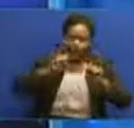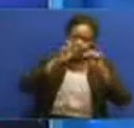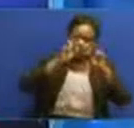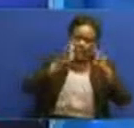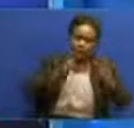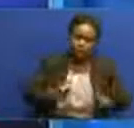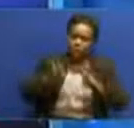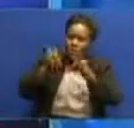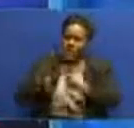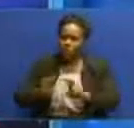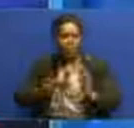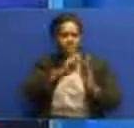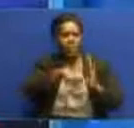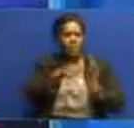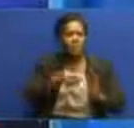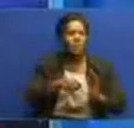radio na kuangalia